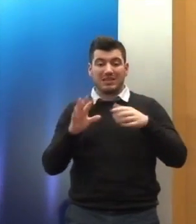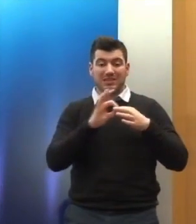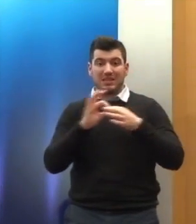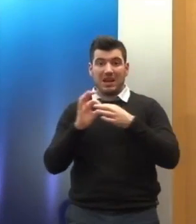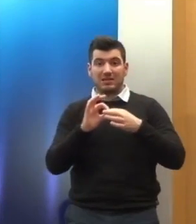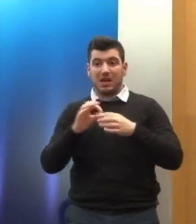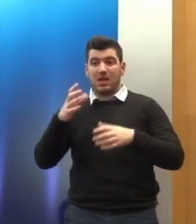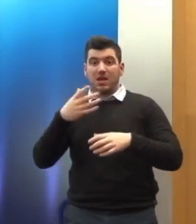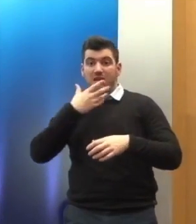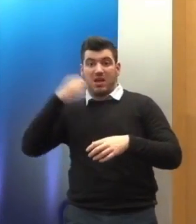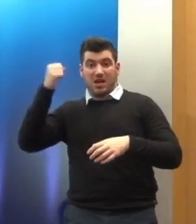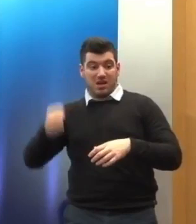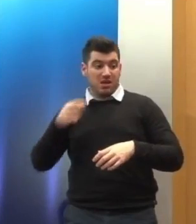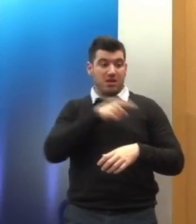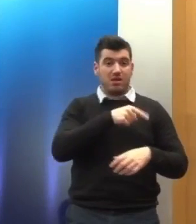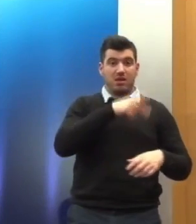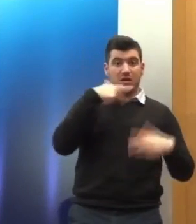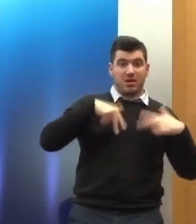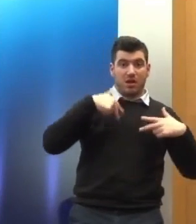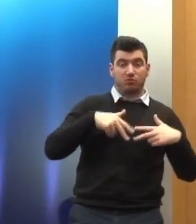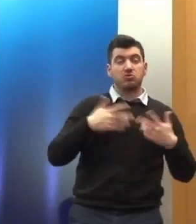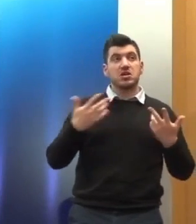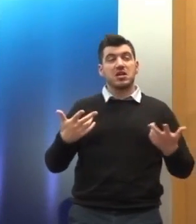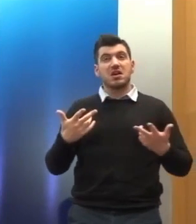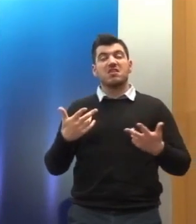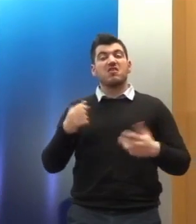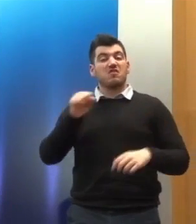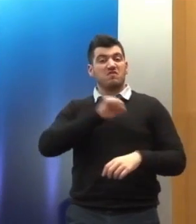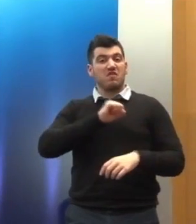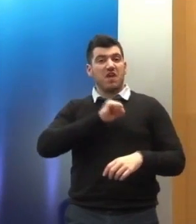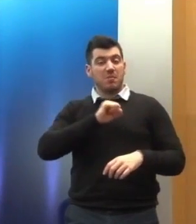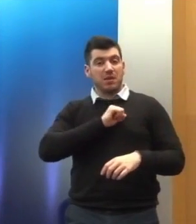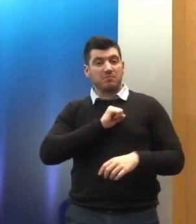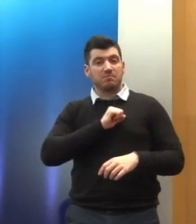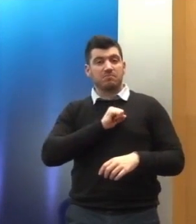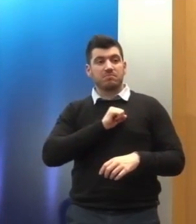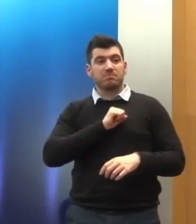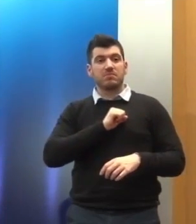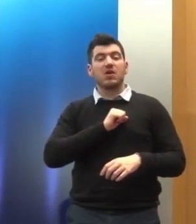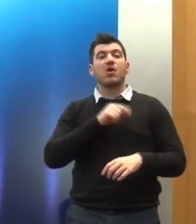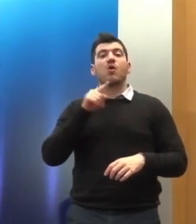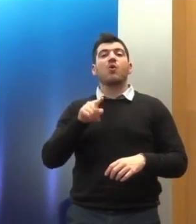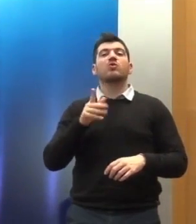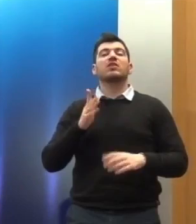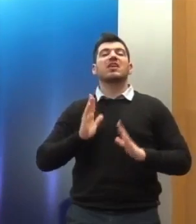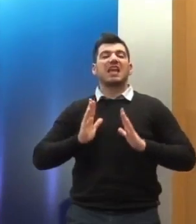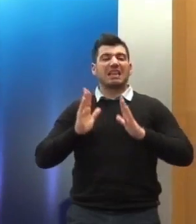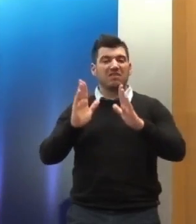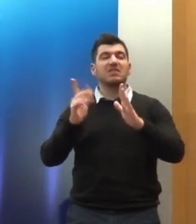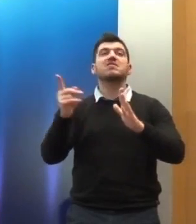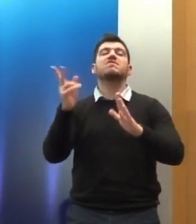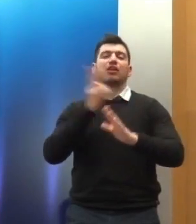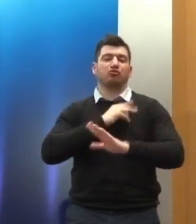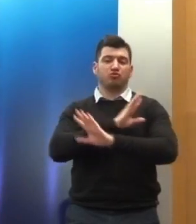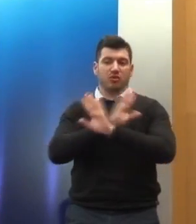πλειονότητα των πολιτικών δυνάμεων της χώρας και πάλι εντός και εκτός κυβέρνησης δεν είναι σε αυτή την κατεύθυνση. Φοβάμαι επίσης ότι και σε ένα